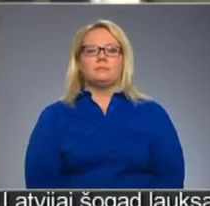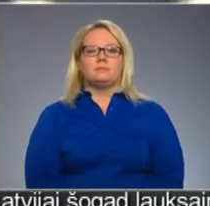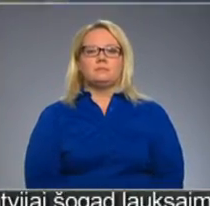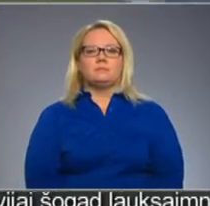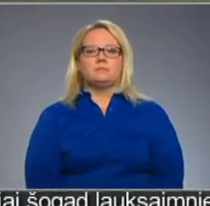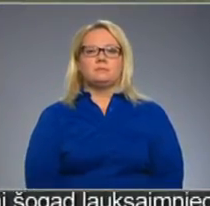Aizputs televīzija.